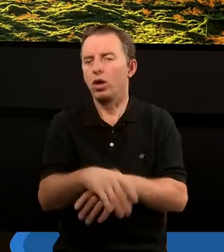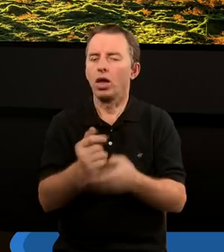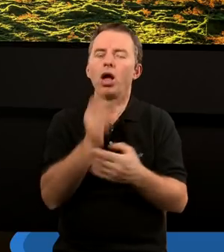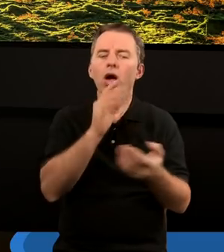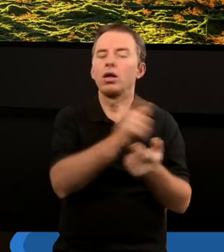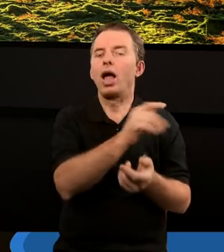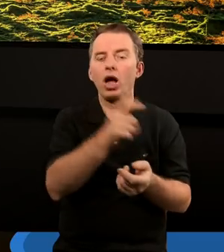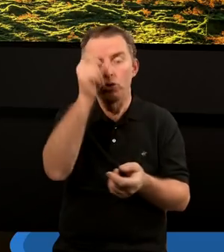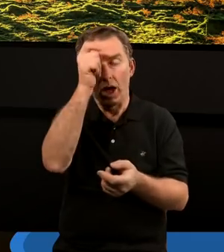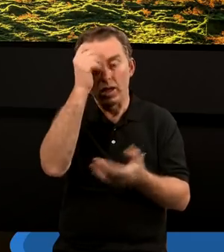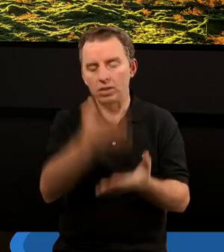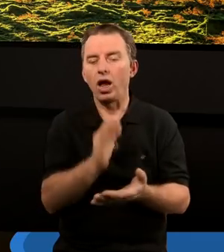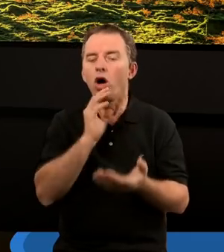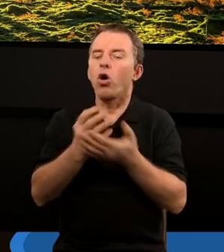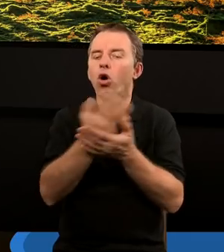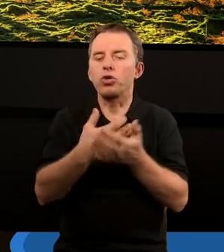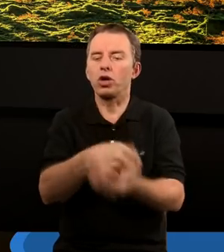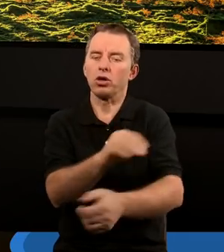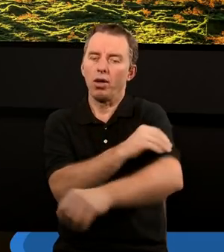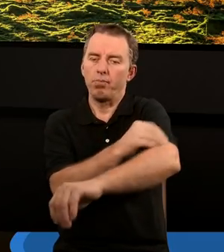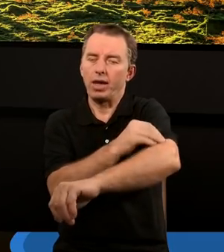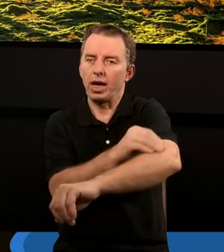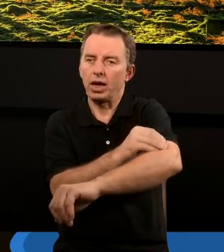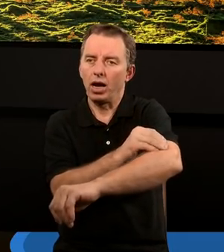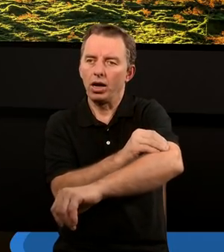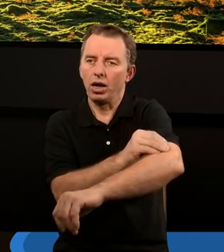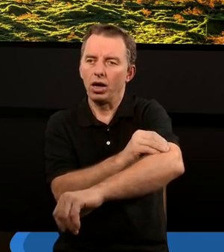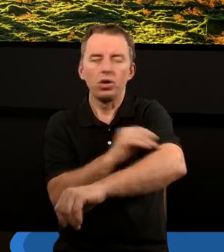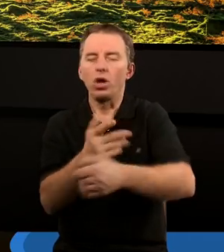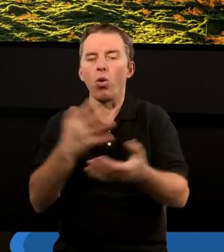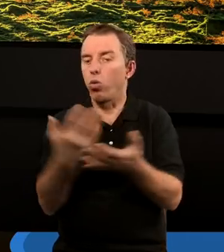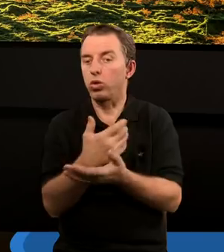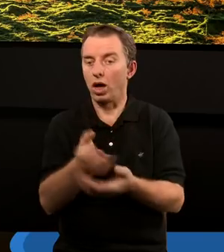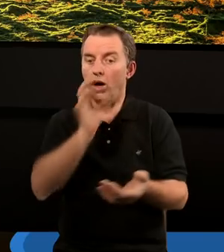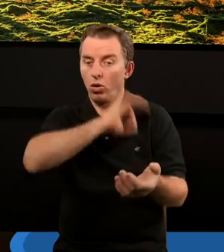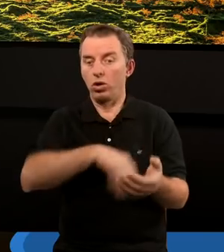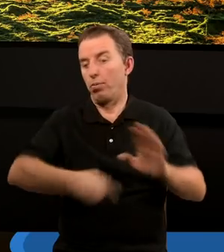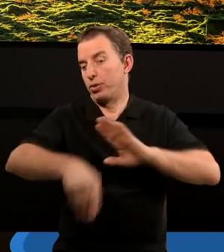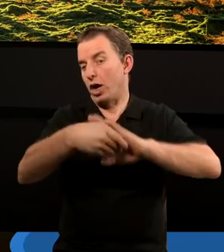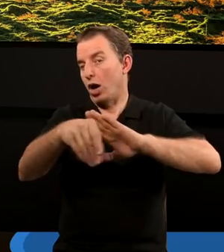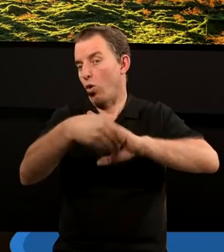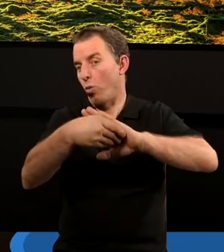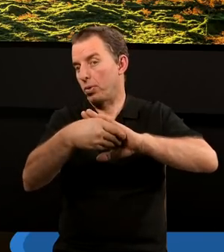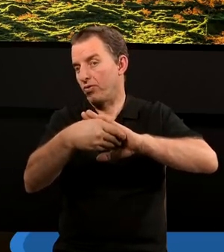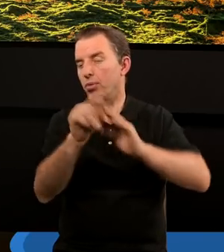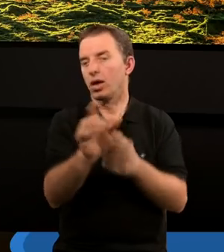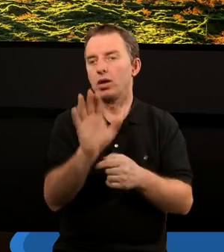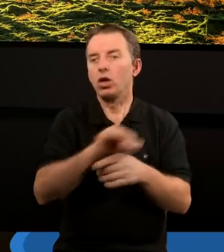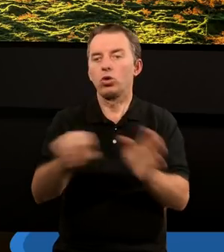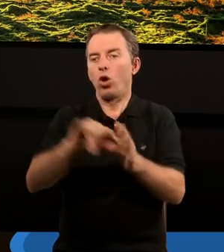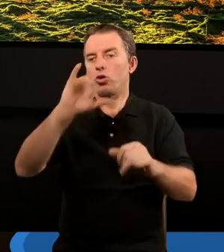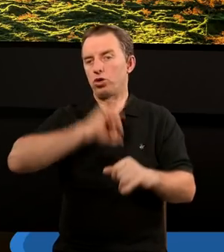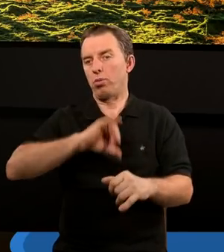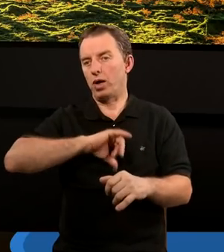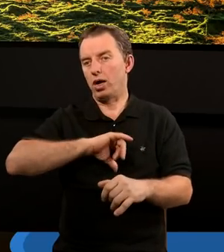materialną będzie chciał to osiągnąć, a czego nie zdoła uzyskać przekupstwem tego nabożeństwa do